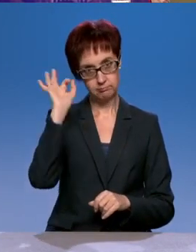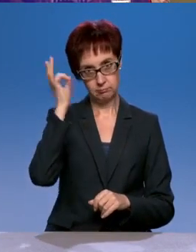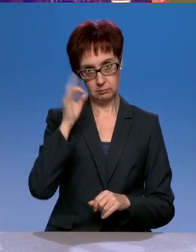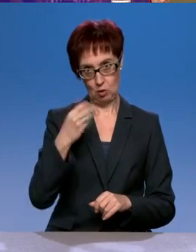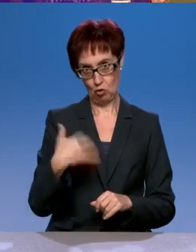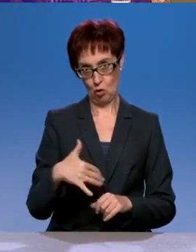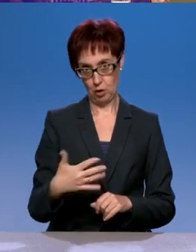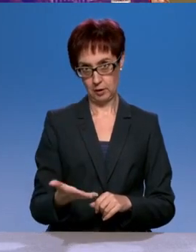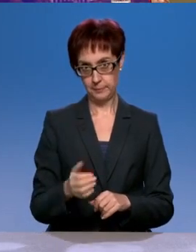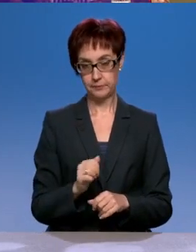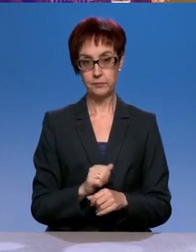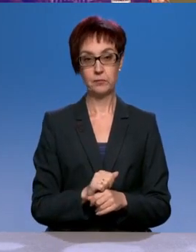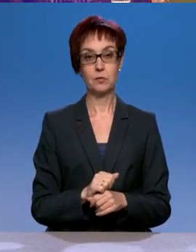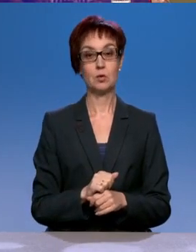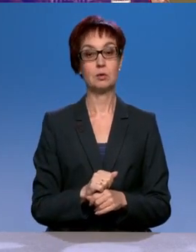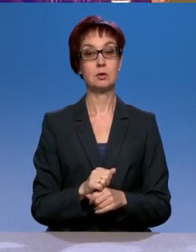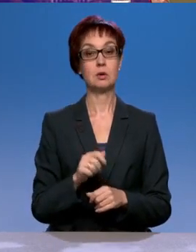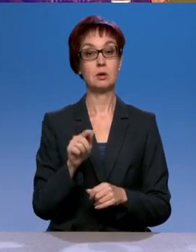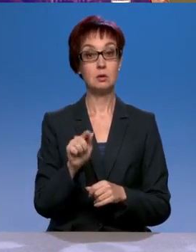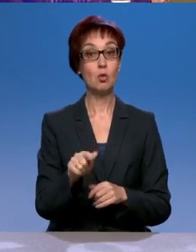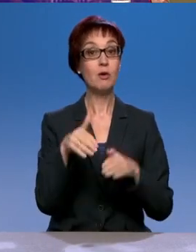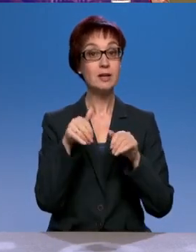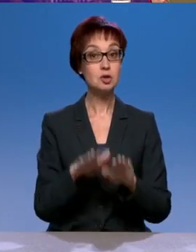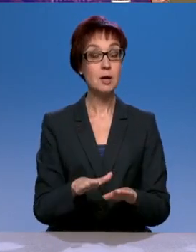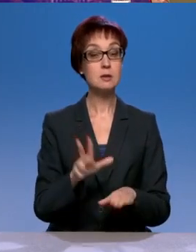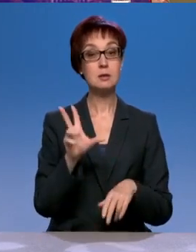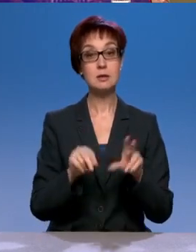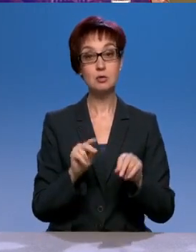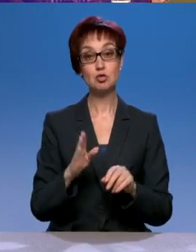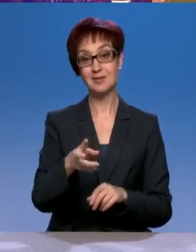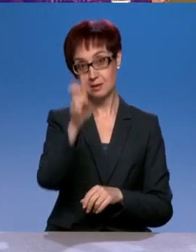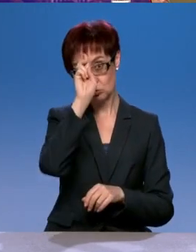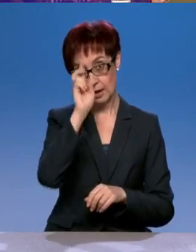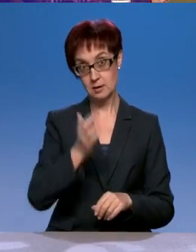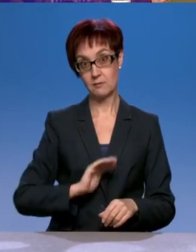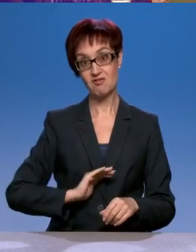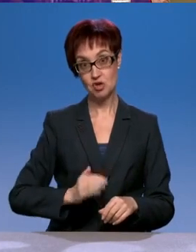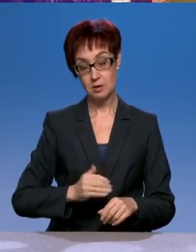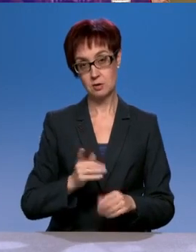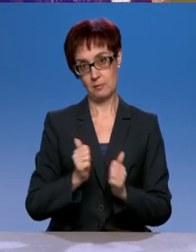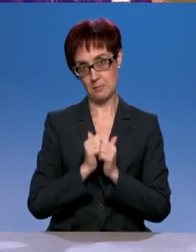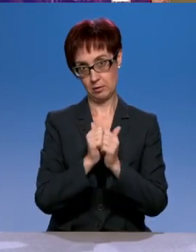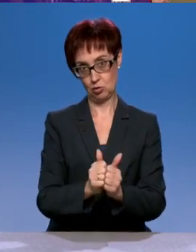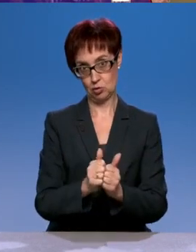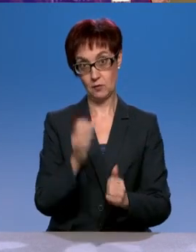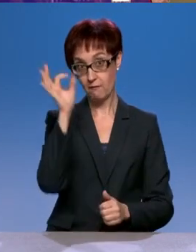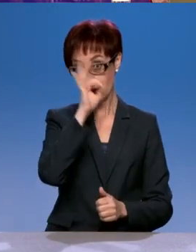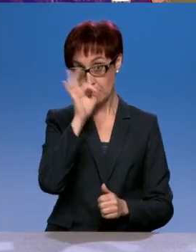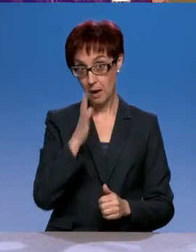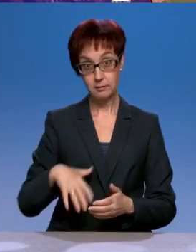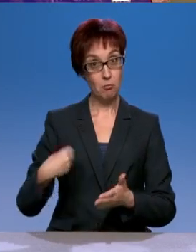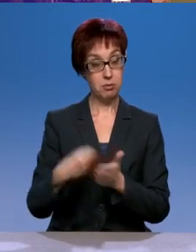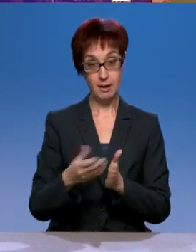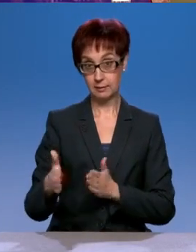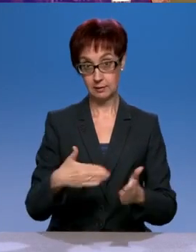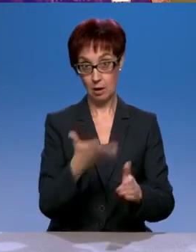что действительно решается все это за счет государственно-частного партнерства. То есть в Германии мы видим нет платных дорог, вообще они отсутствуют как